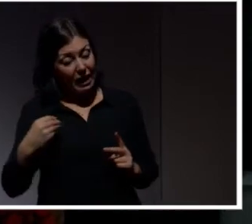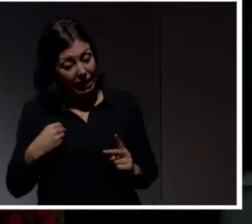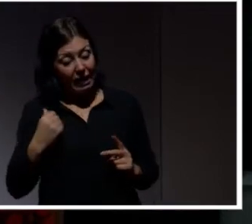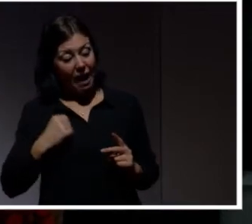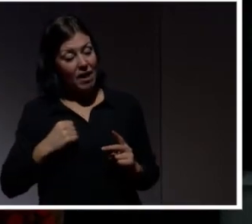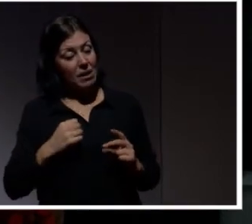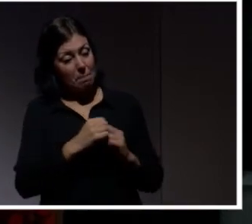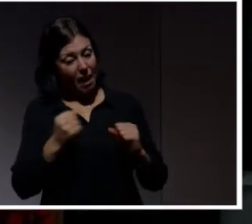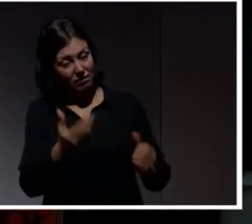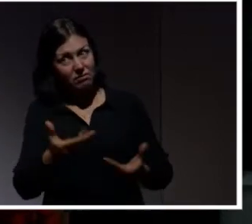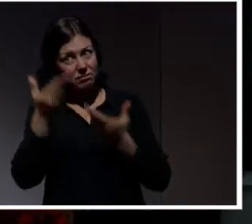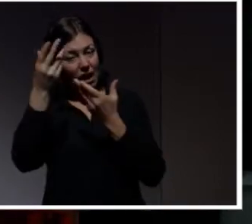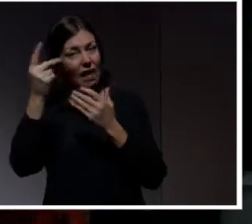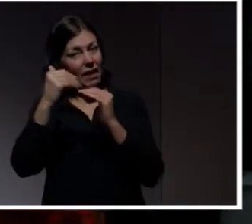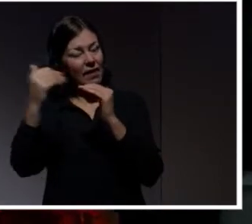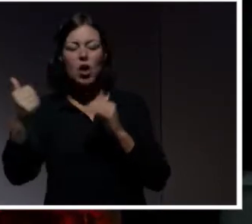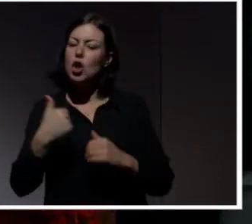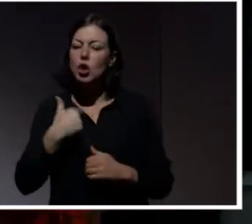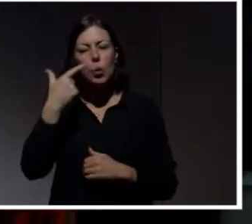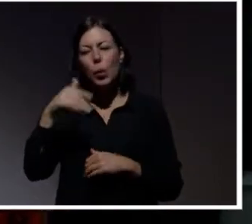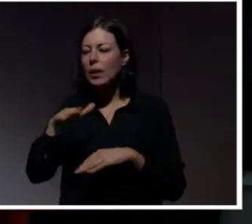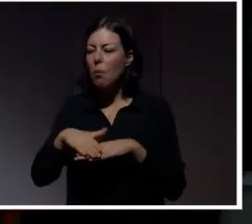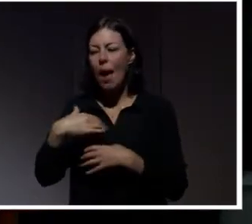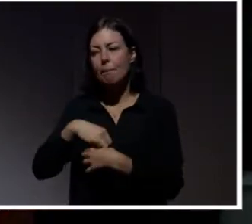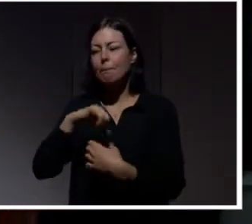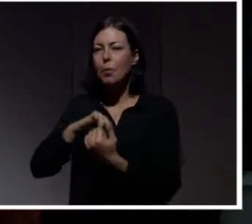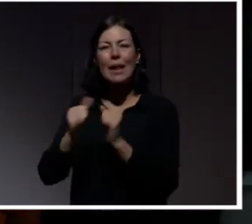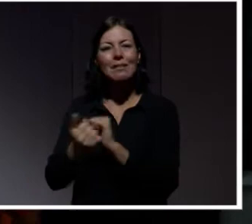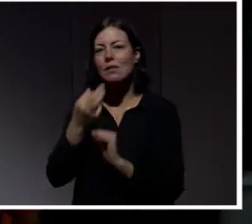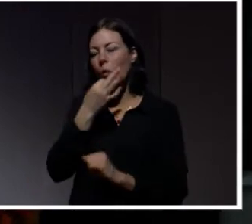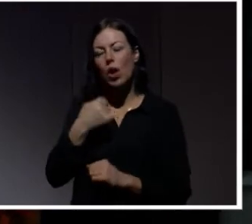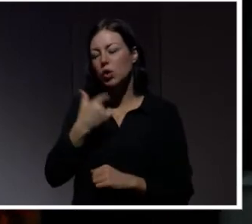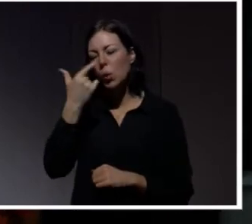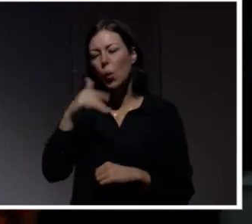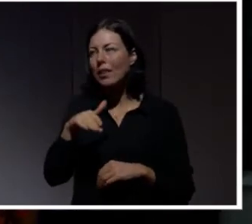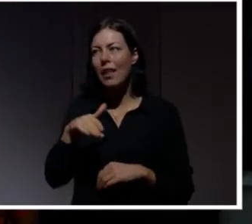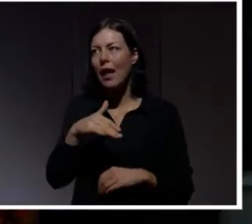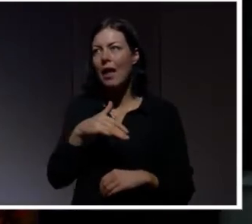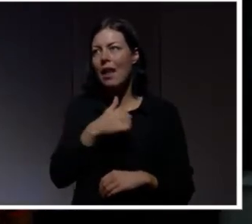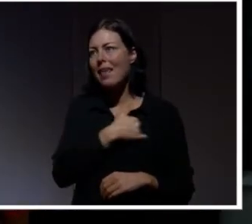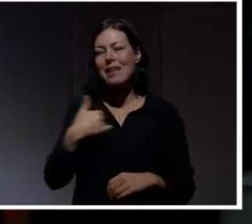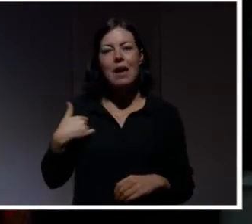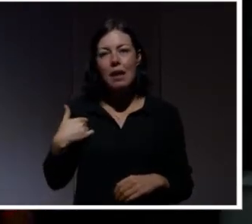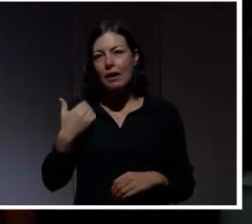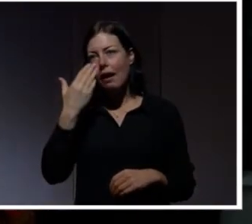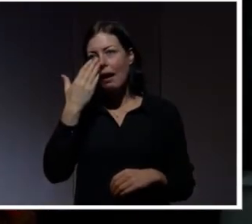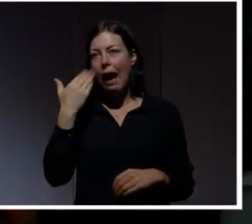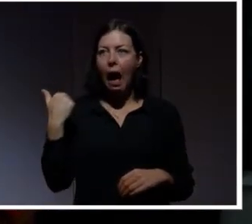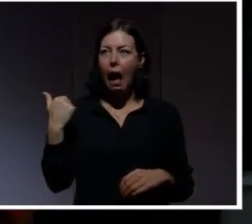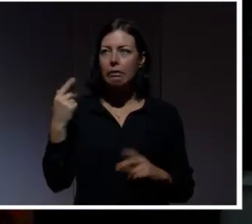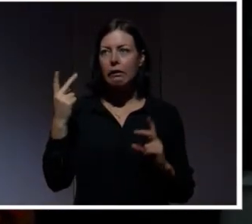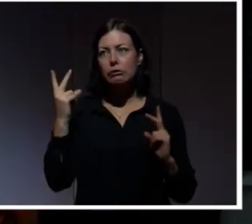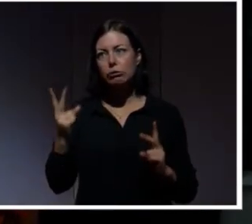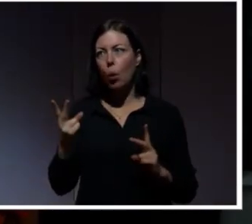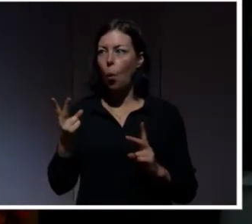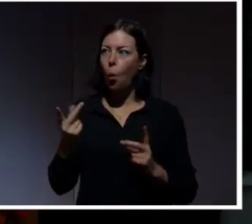annan nivå än lagstiftning. Jag tror inte att det är en politisk fråga sådär. Jag tror inte regeringen kan övertyga på